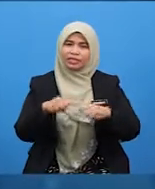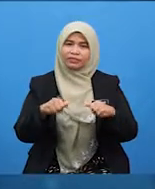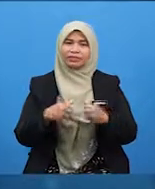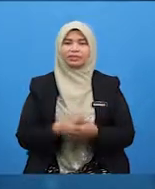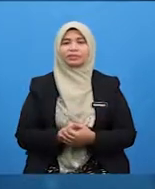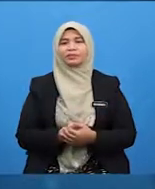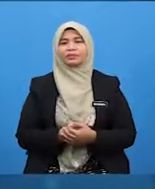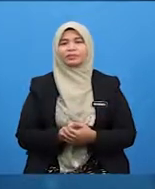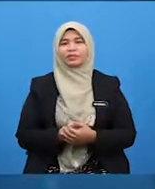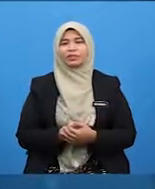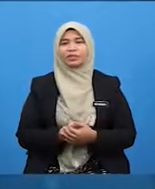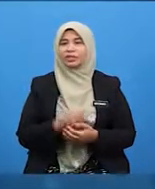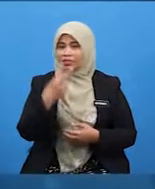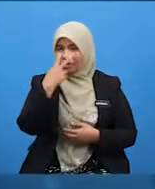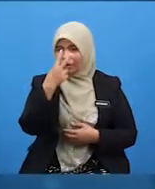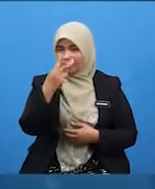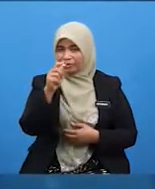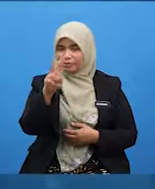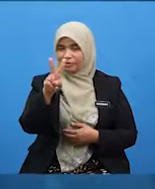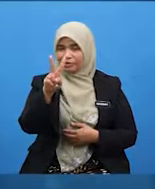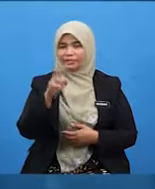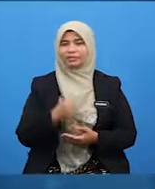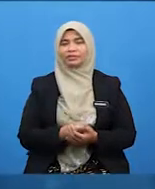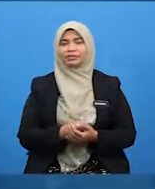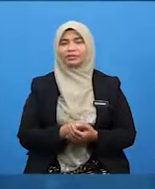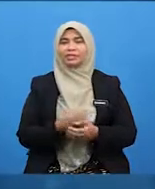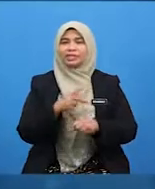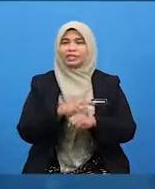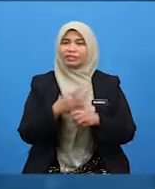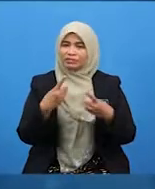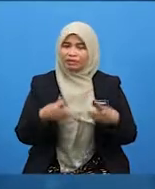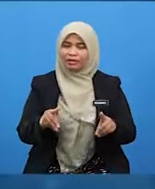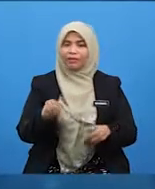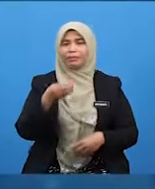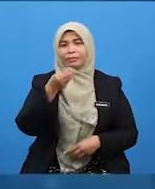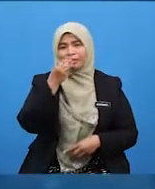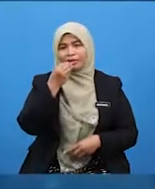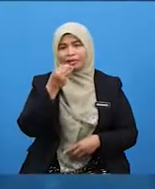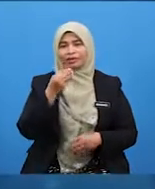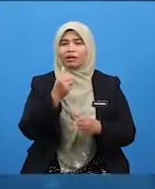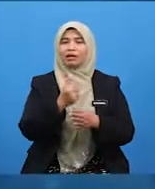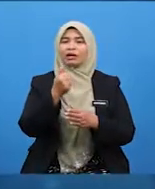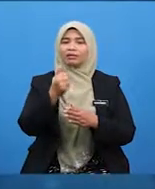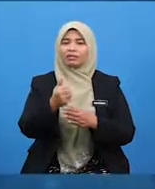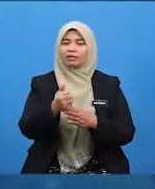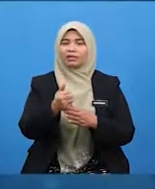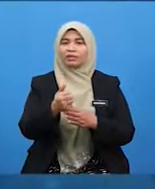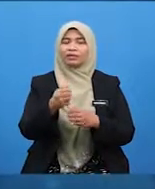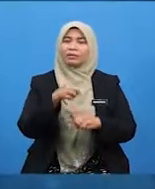menonton televisyen ketika sedang makan ataupun